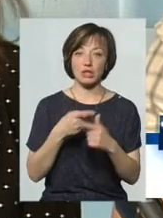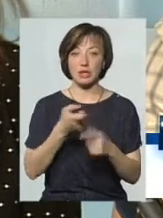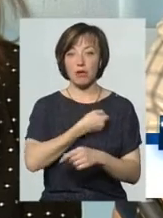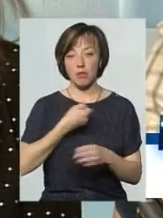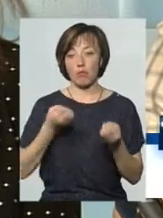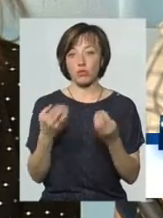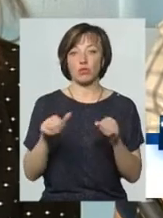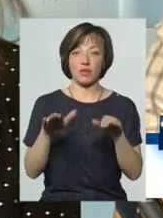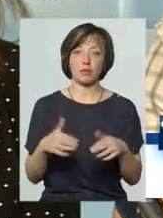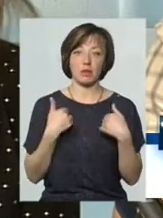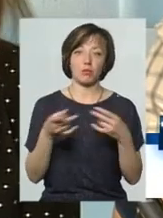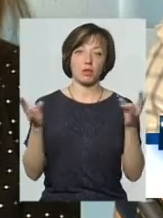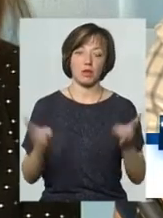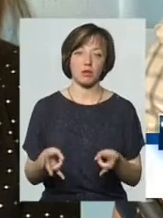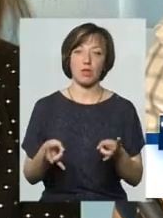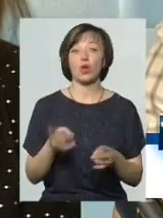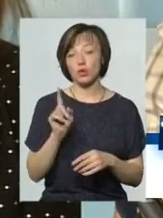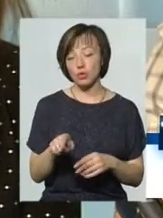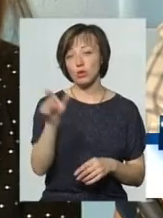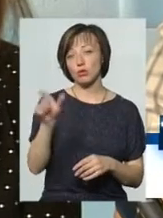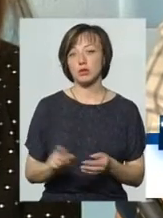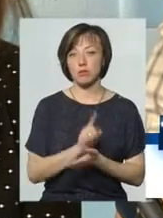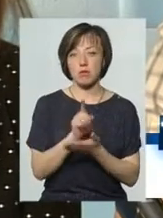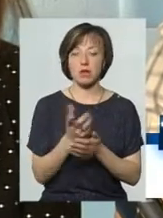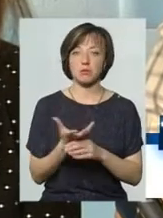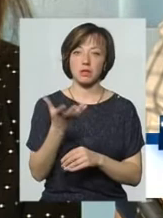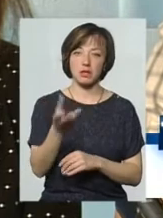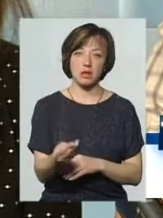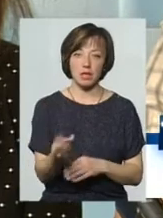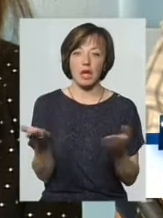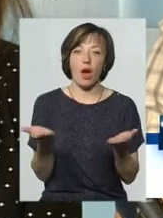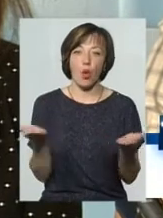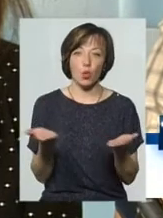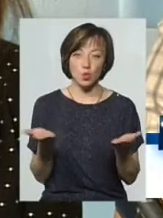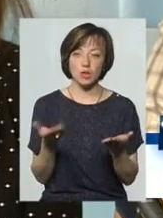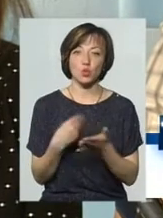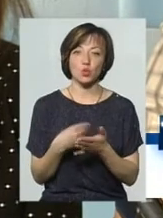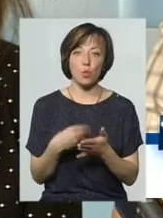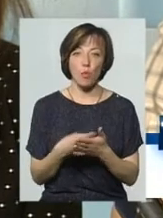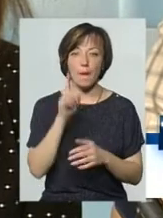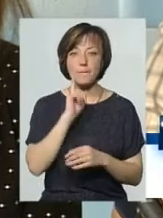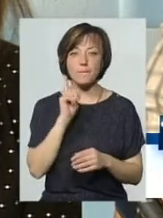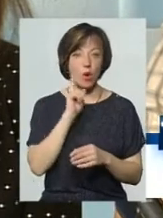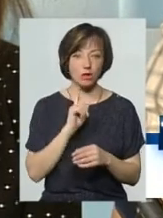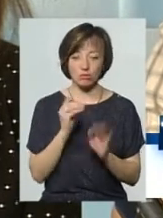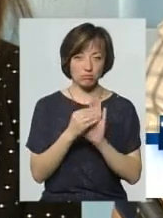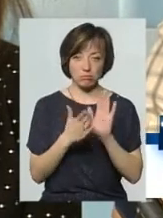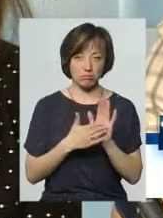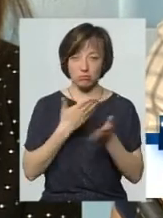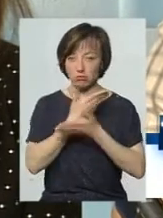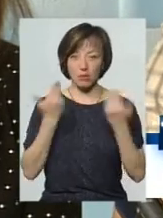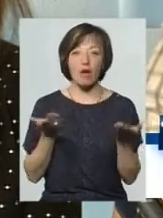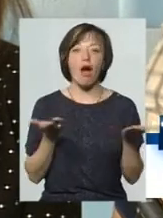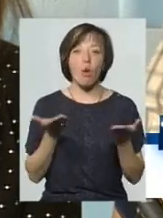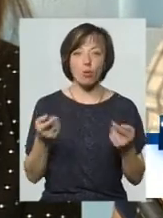він просто вирішив, що от мені потрібно. Тоді він має заплатити якусь суму, поки що вона не оговорюється